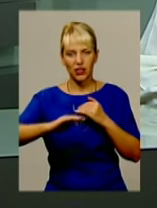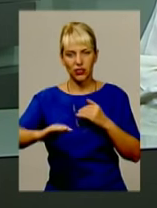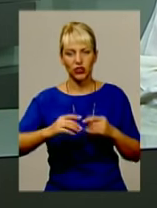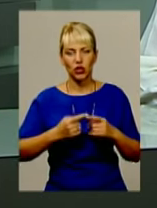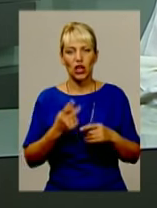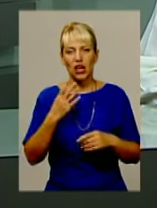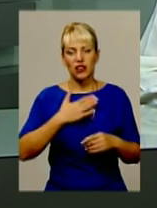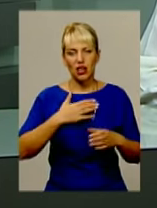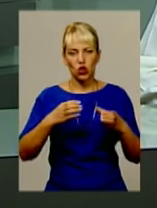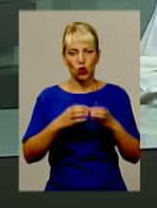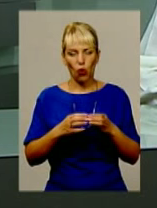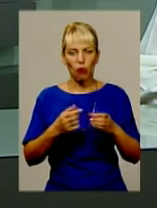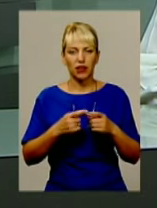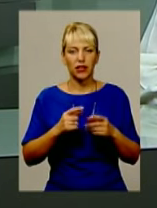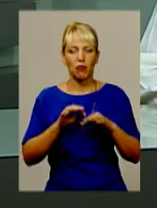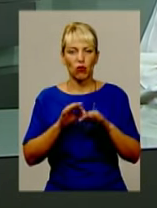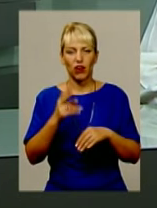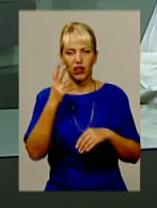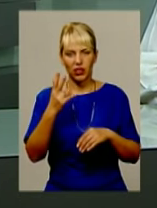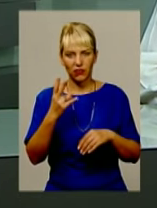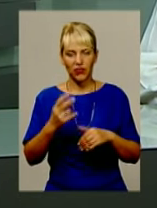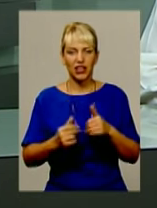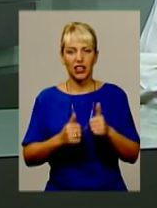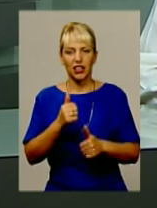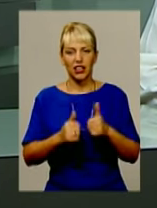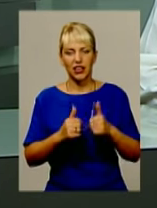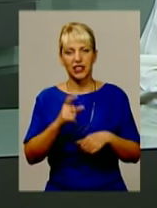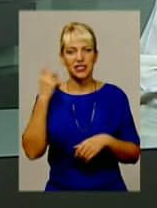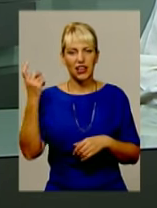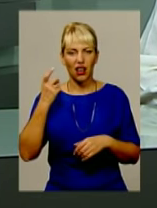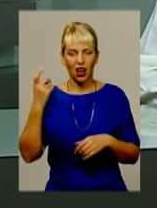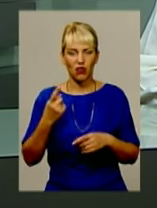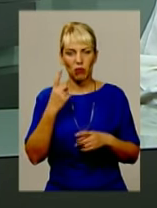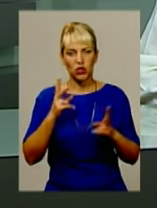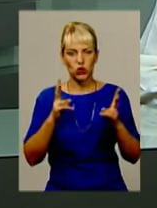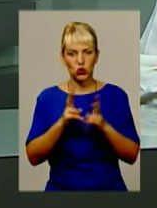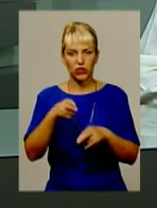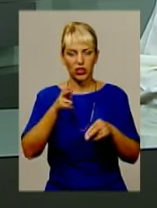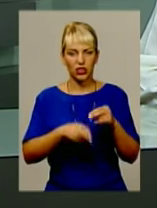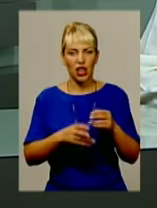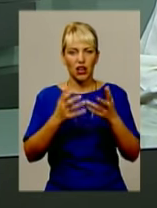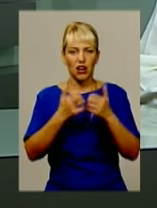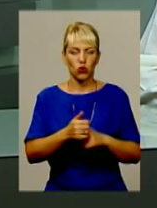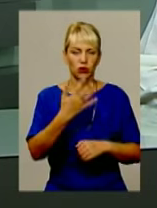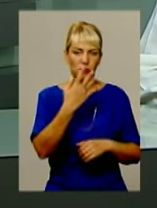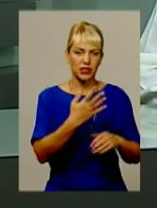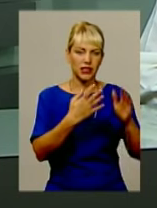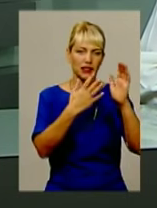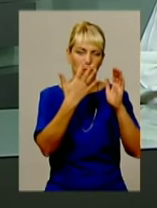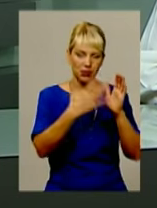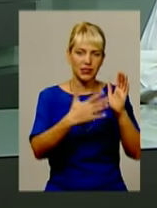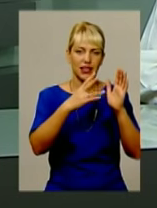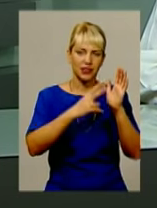дві гри з чинним чемпіоном країни Харківським Олімпом. Перша зустріч закінчилася з рахунком 57-7,